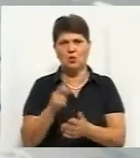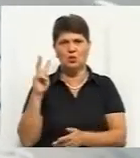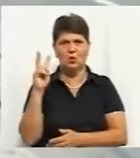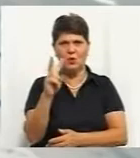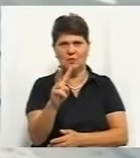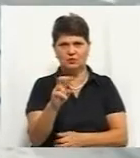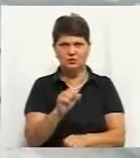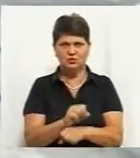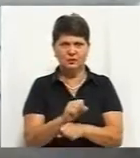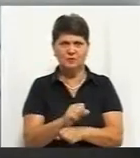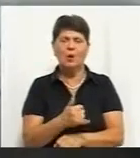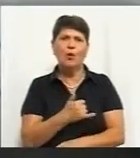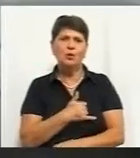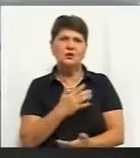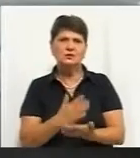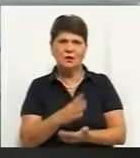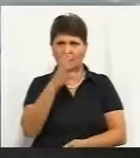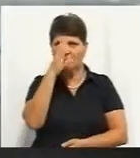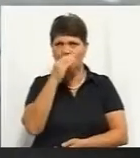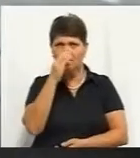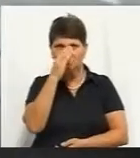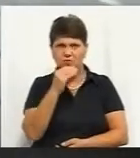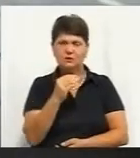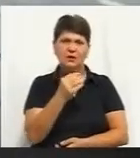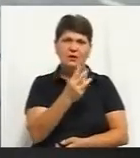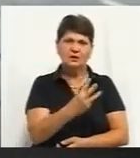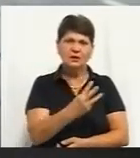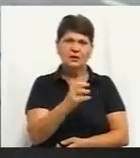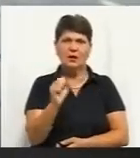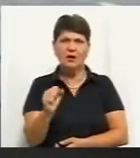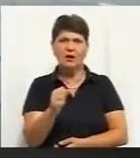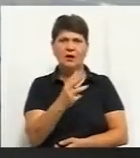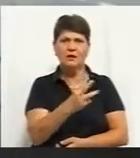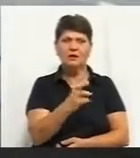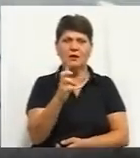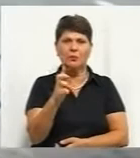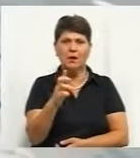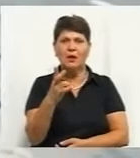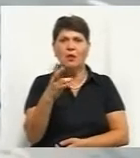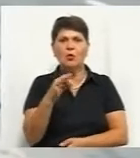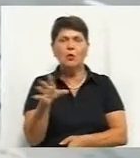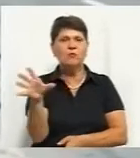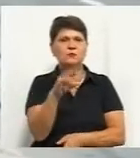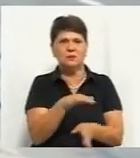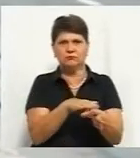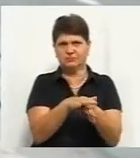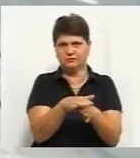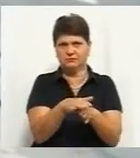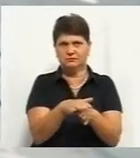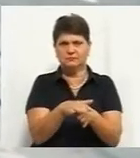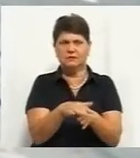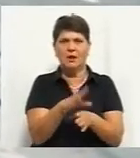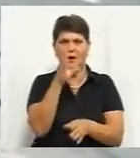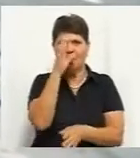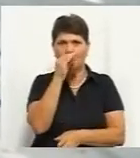одна маршрутка їде згон, та вона вже повна. Зараз у нас про епідемію, беруть тільки